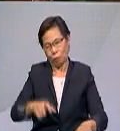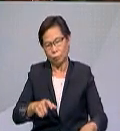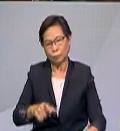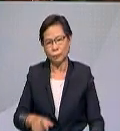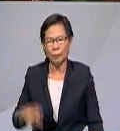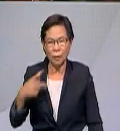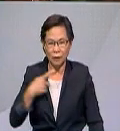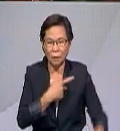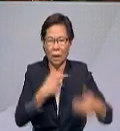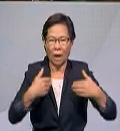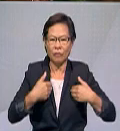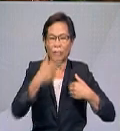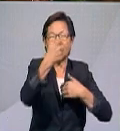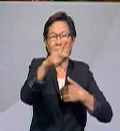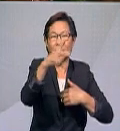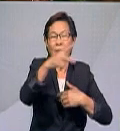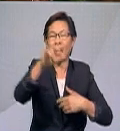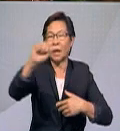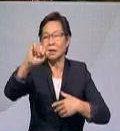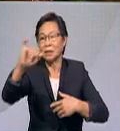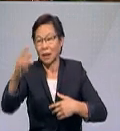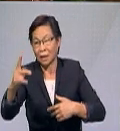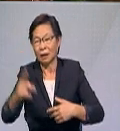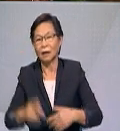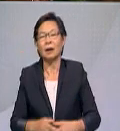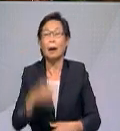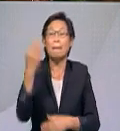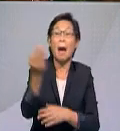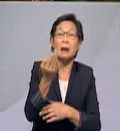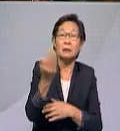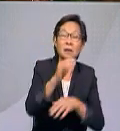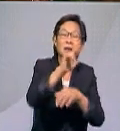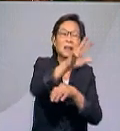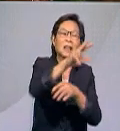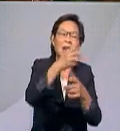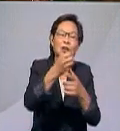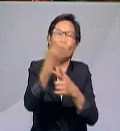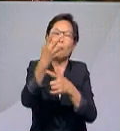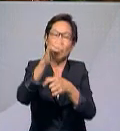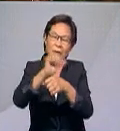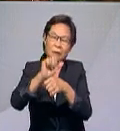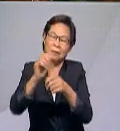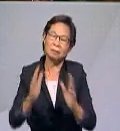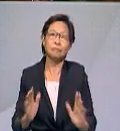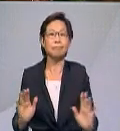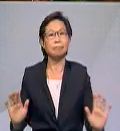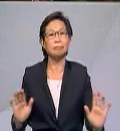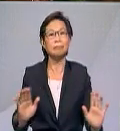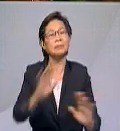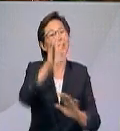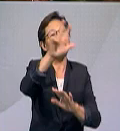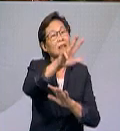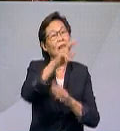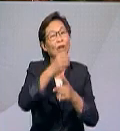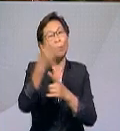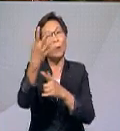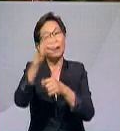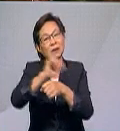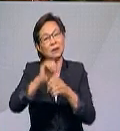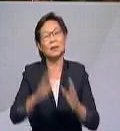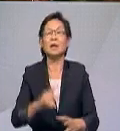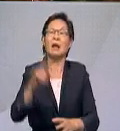Kita mempunyai 13 ahli jawatan kuasa tetapi secara amnya yang bekerja hanya 3 atau 4 orang. selebihnya menjadi tuan dalam